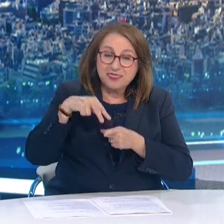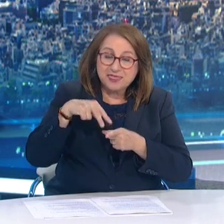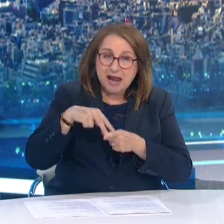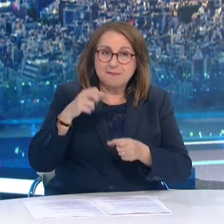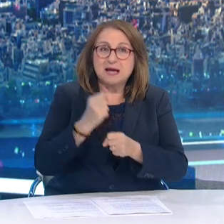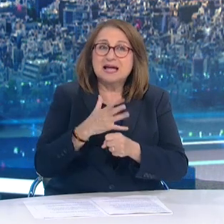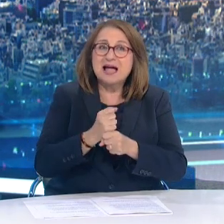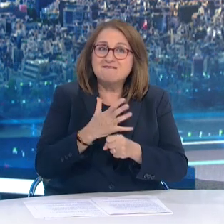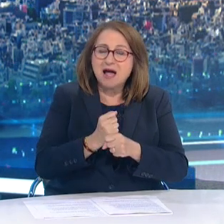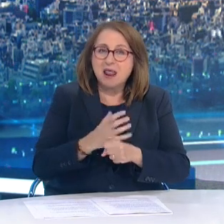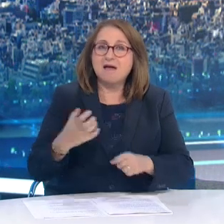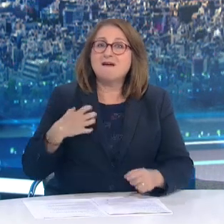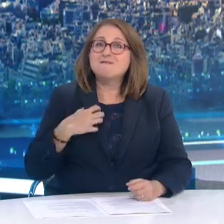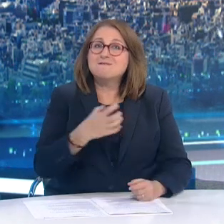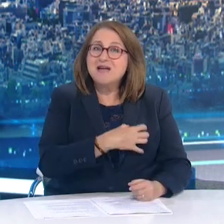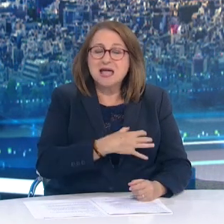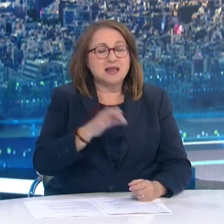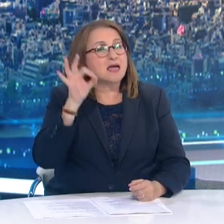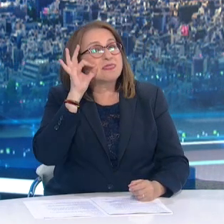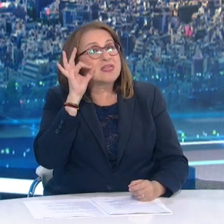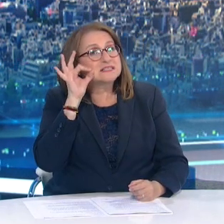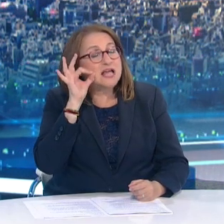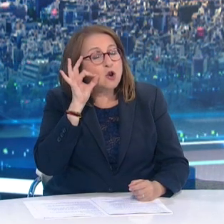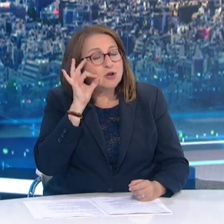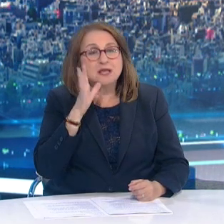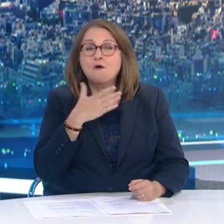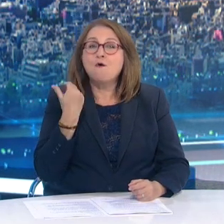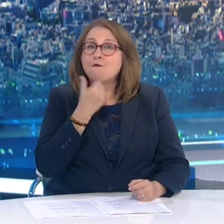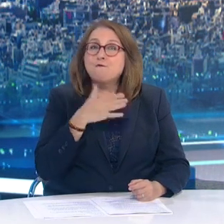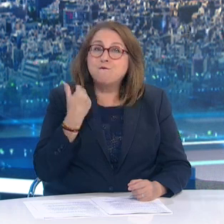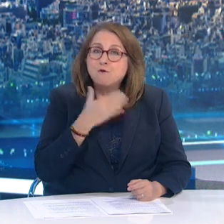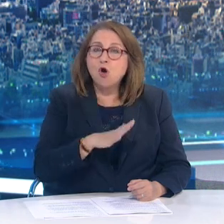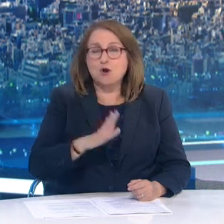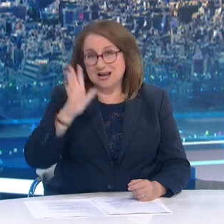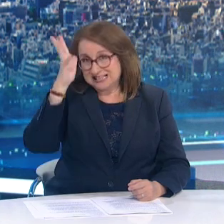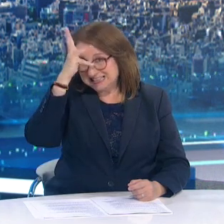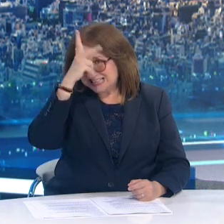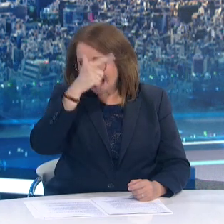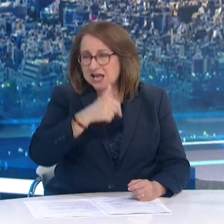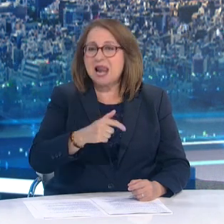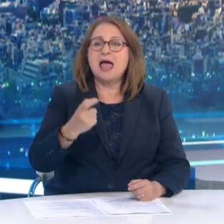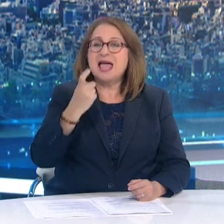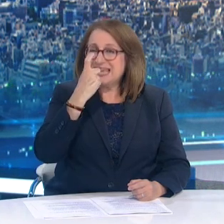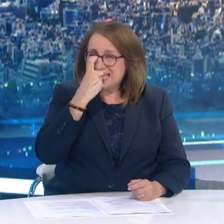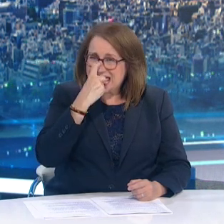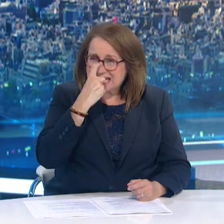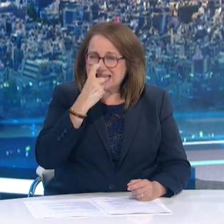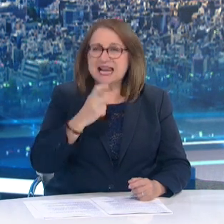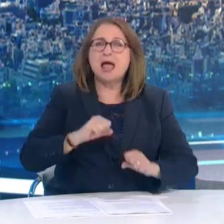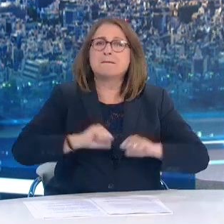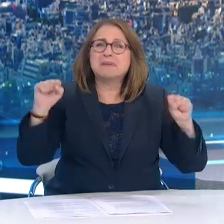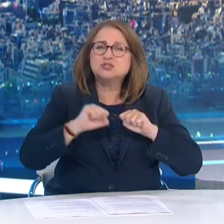Θεσσαλονίκης Γρεβενών, Φλόρινας, Τρικάλων Κερκύρας, Ετωλοκαρνανίας Αχαΐας, Ηλίας, Βιωτίας